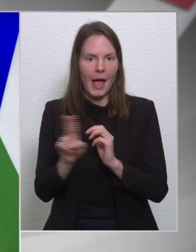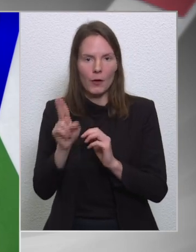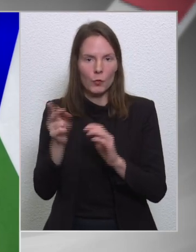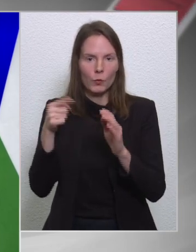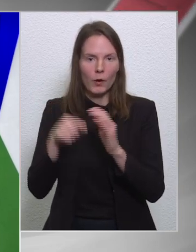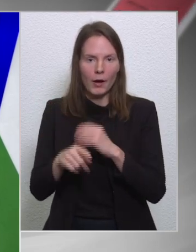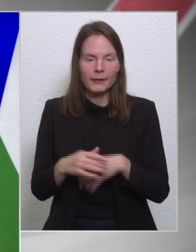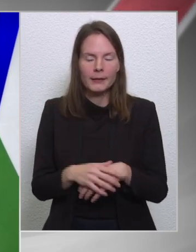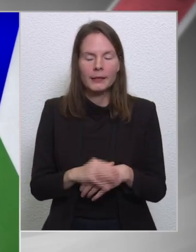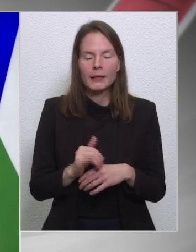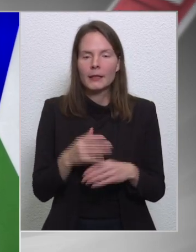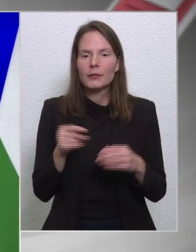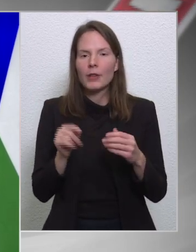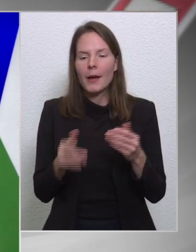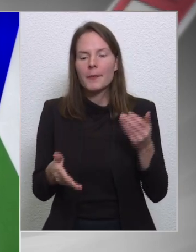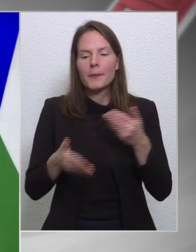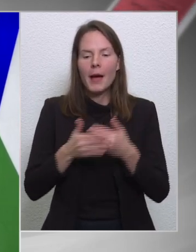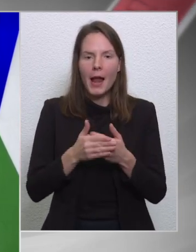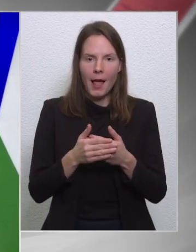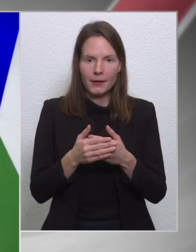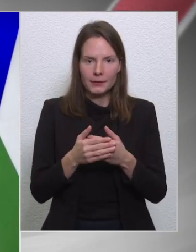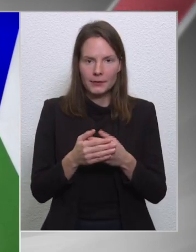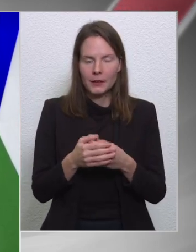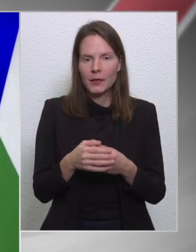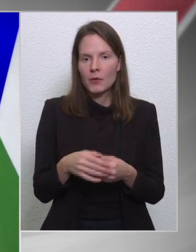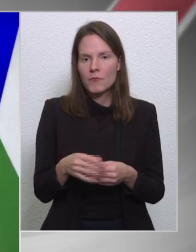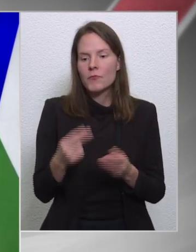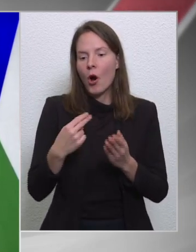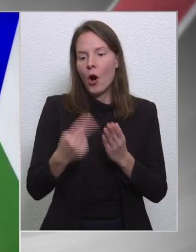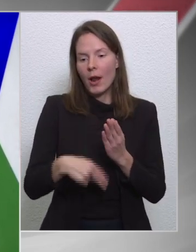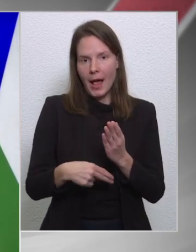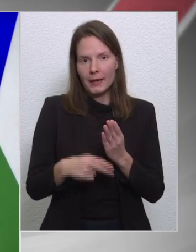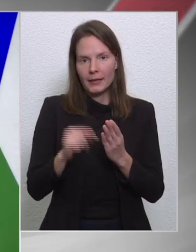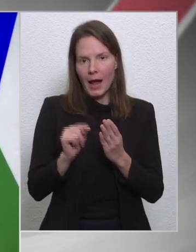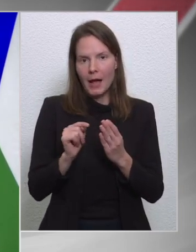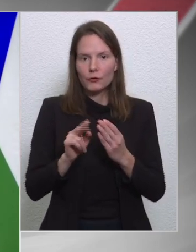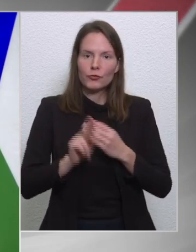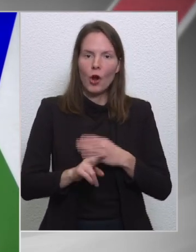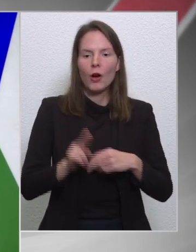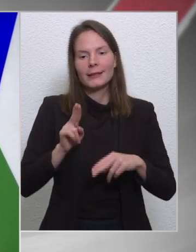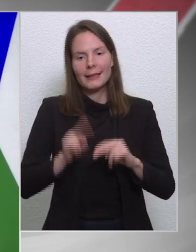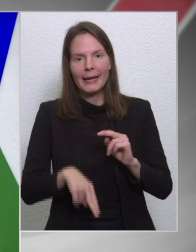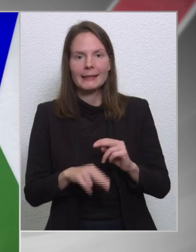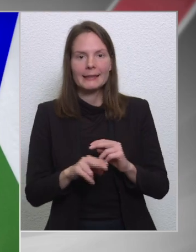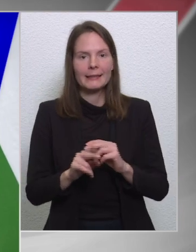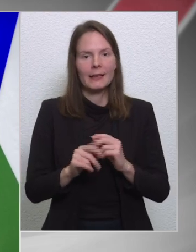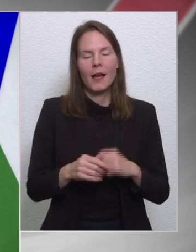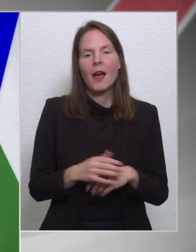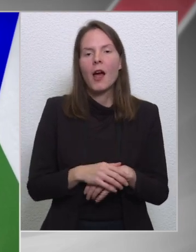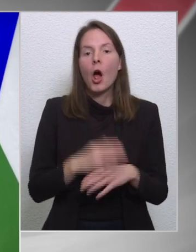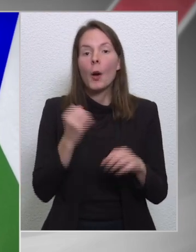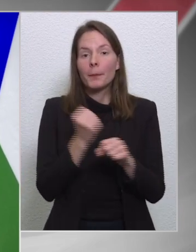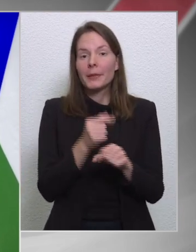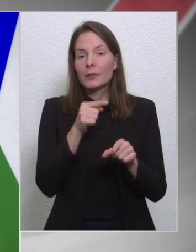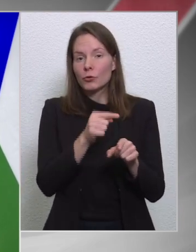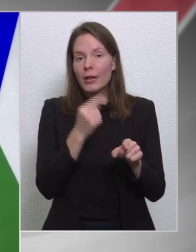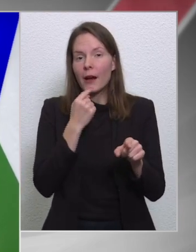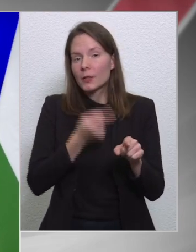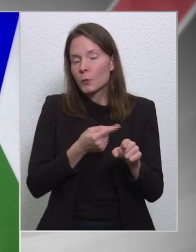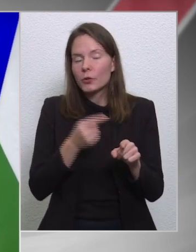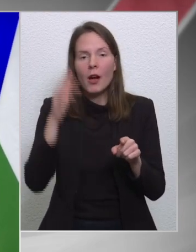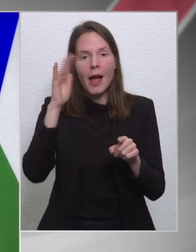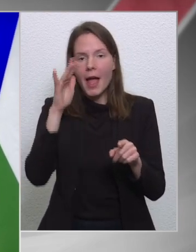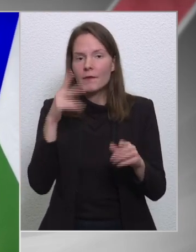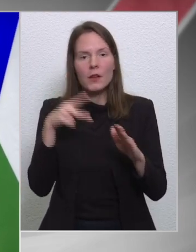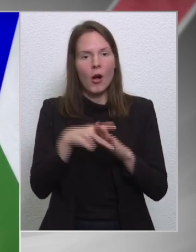és emellett pedig aláírásra kész, a mi részünkről aláírásra kész, és a bizottságtól is azt a jelzést kapjuk, hogy elvi akadálya úgy